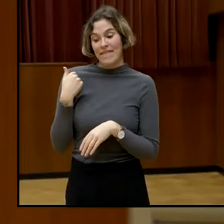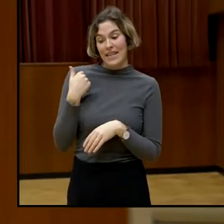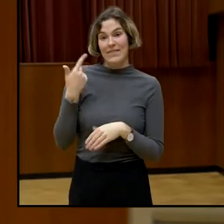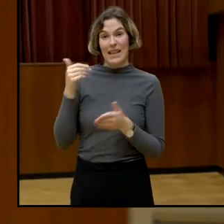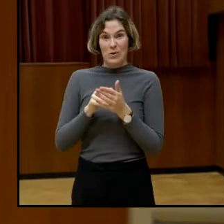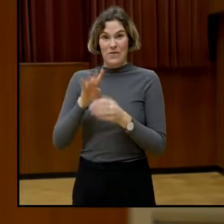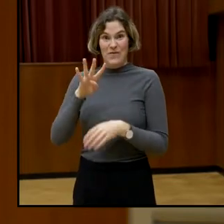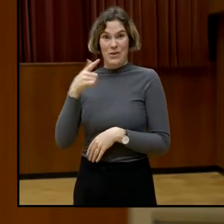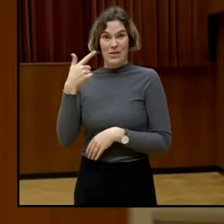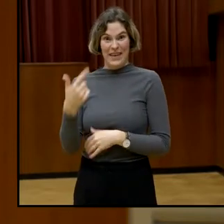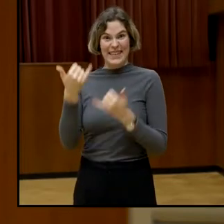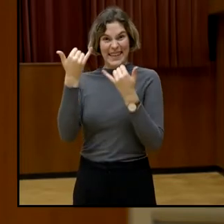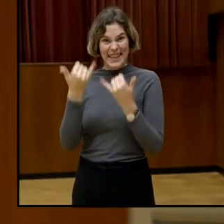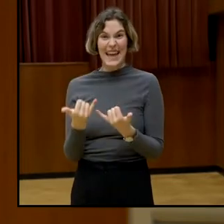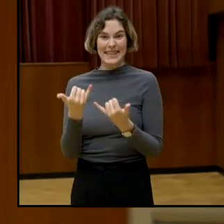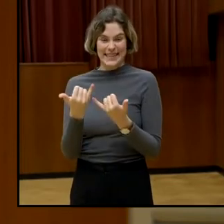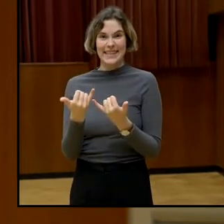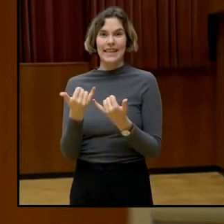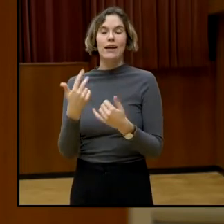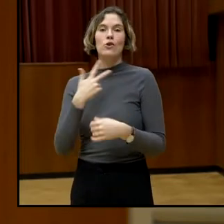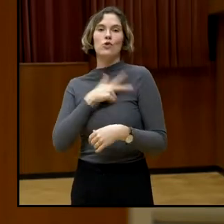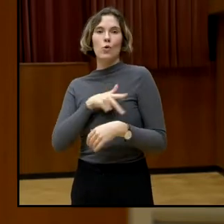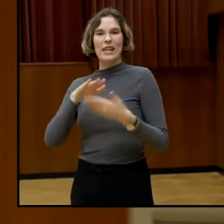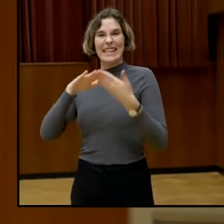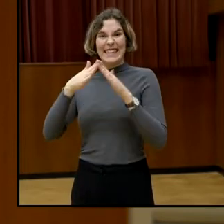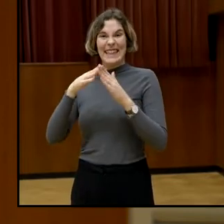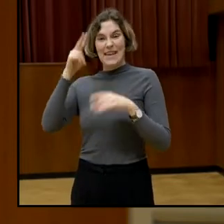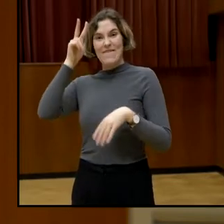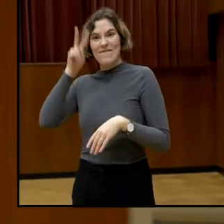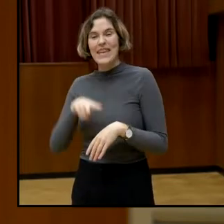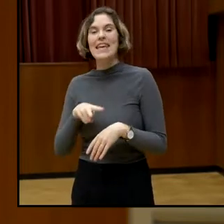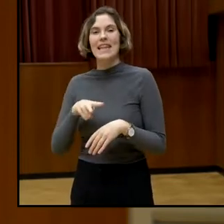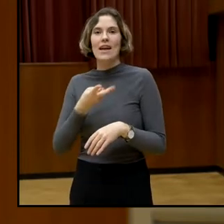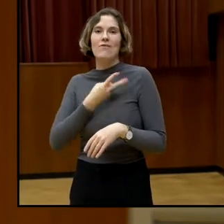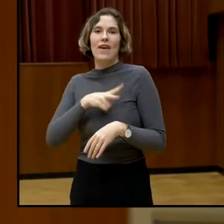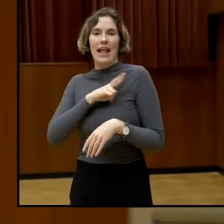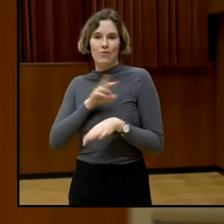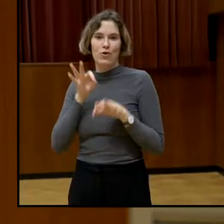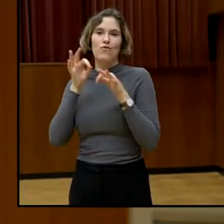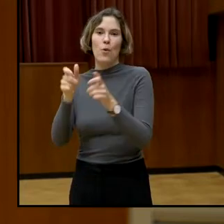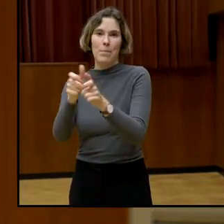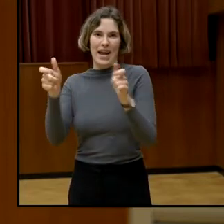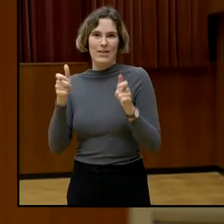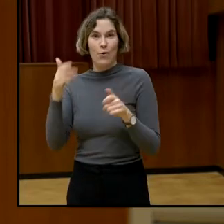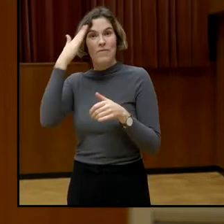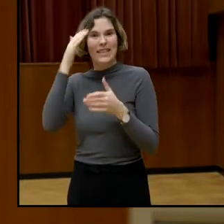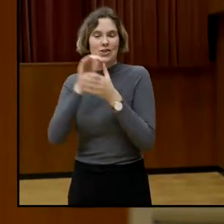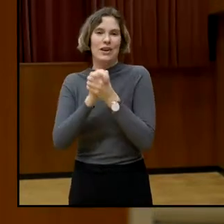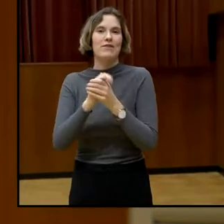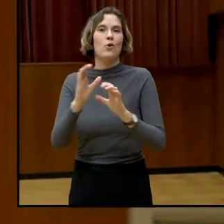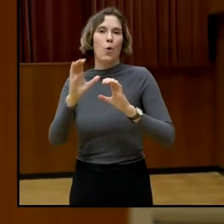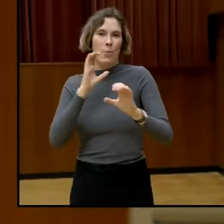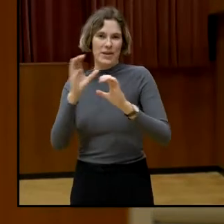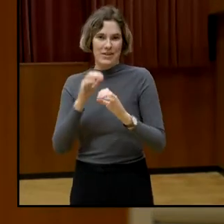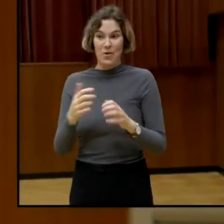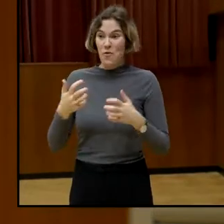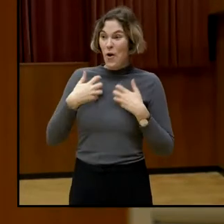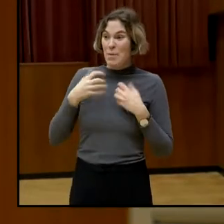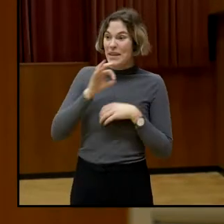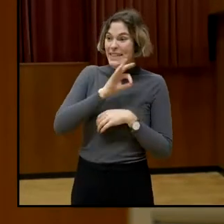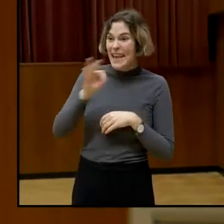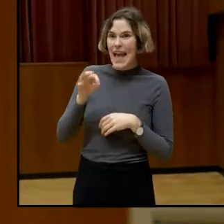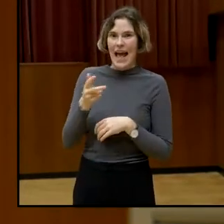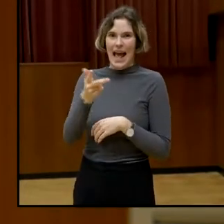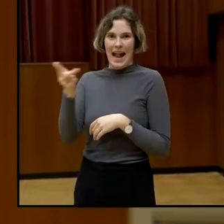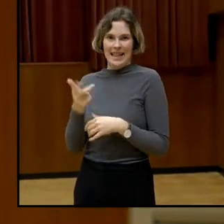City Wien zuständig für die Plattform Wissenschaftskommunikation. Ja, wunderbar, dass du da bist. Wunderbar, dass ihr alle da seid.